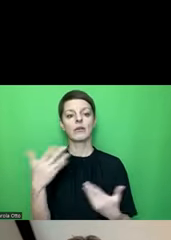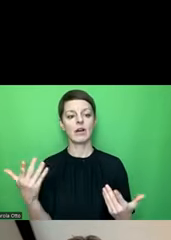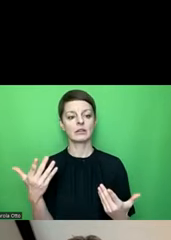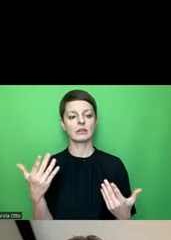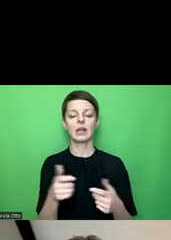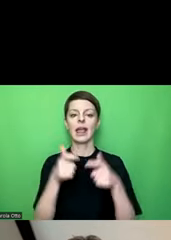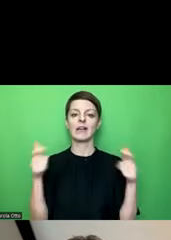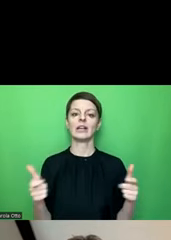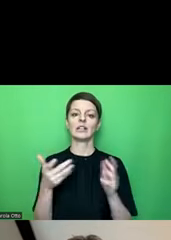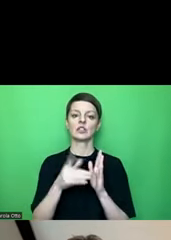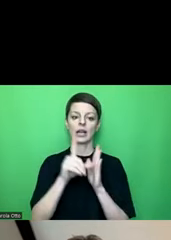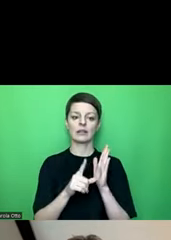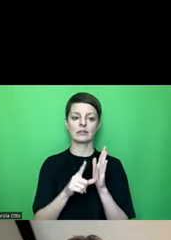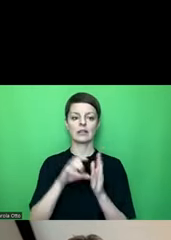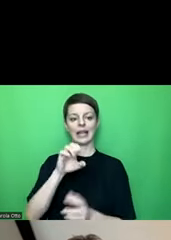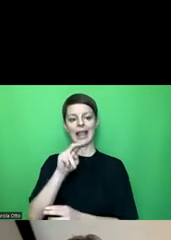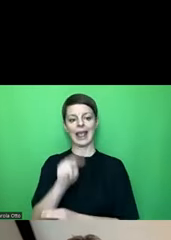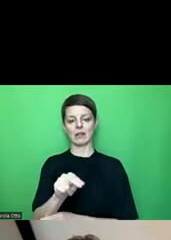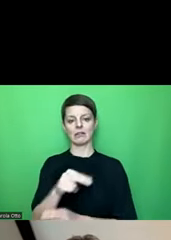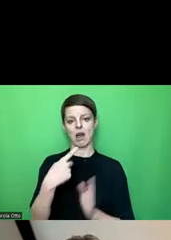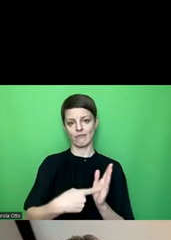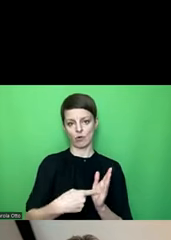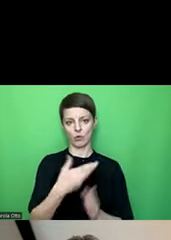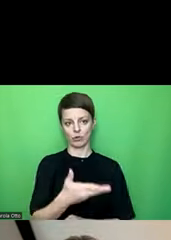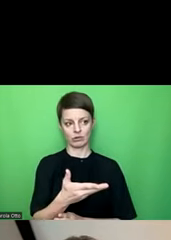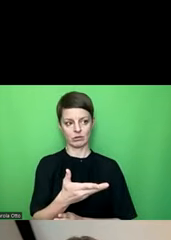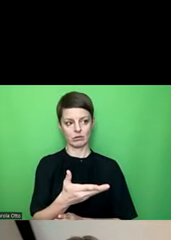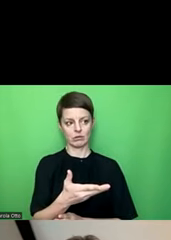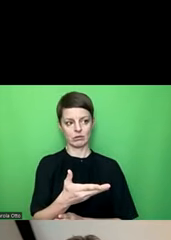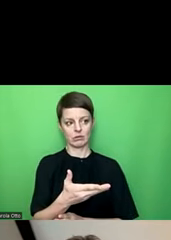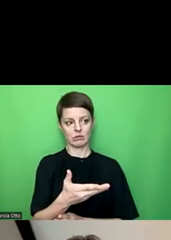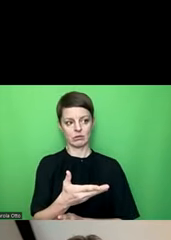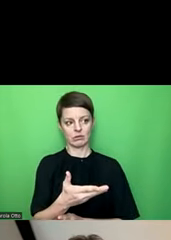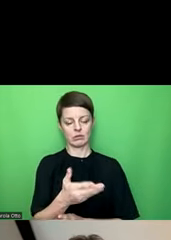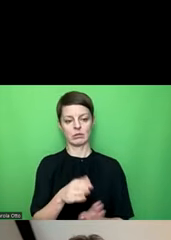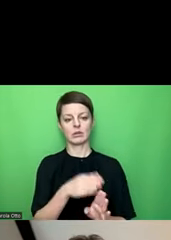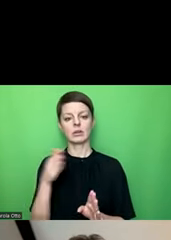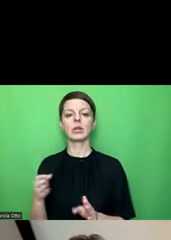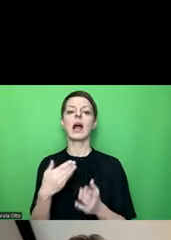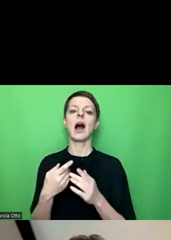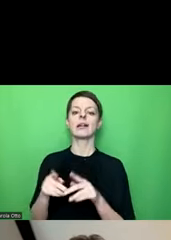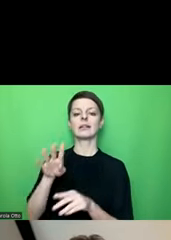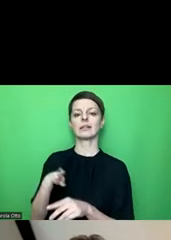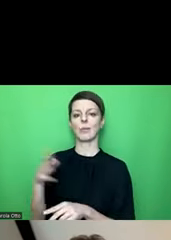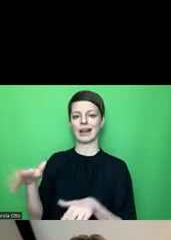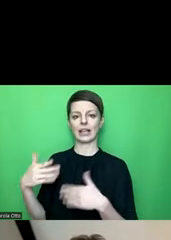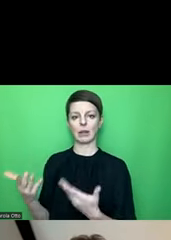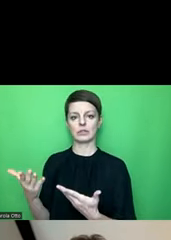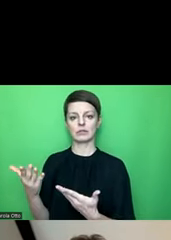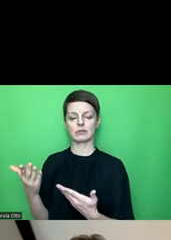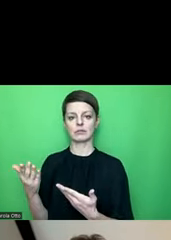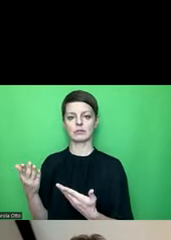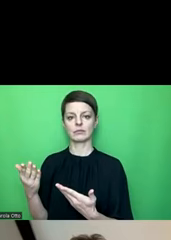Erweiterte Checkliste nach EN-Anforderungen. Und dann gibt es noch eine andere Tabelle da drin. Und